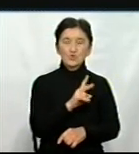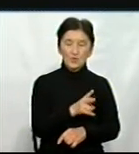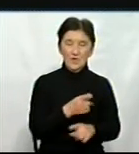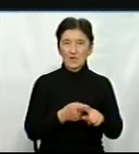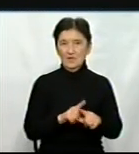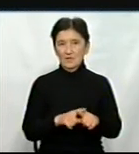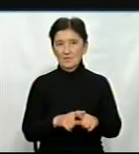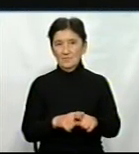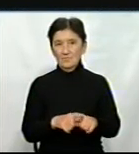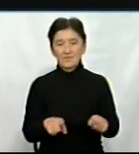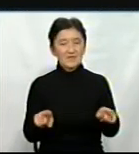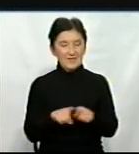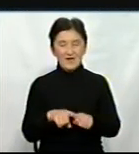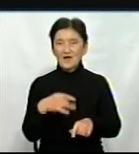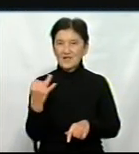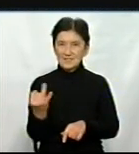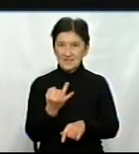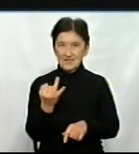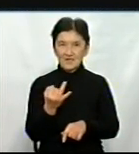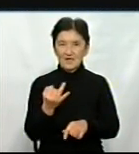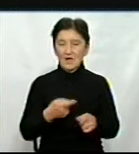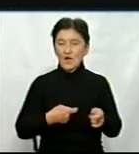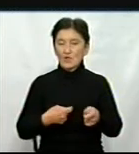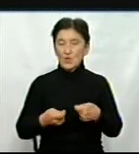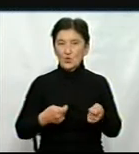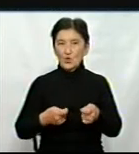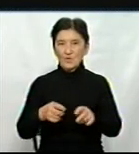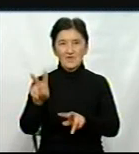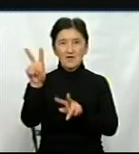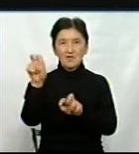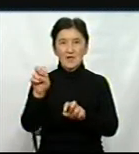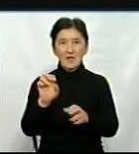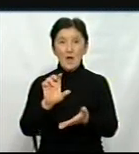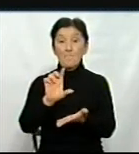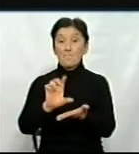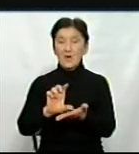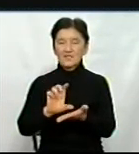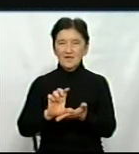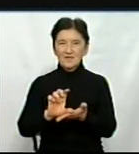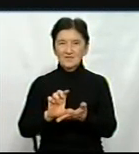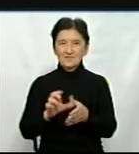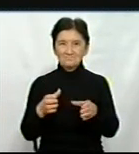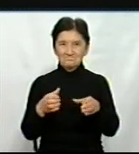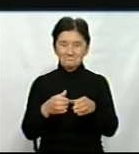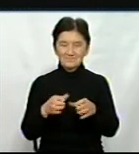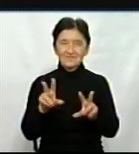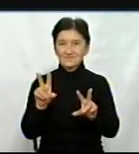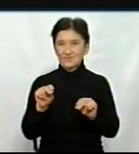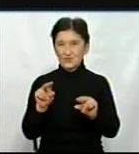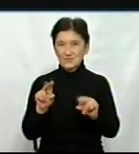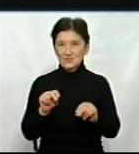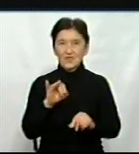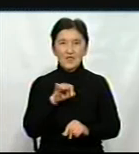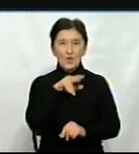така цікава торгова марка їхня, називається «Банка щастя». І голова Асоціації